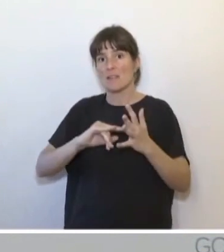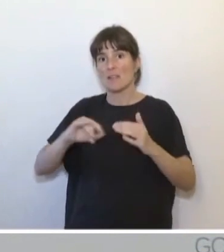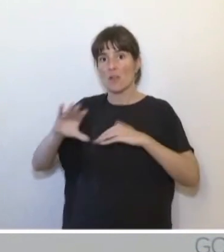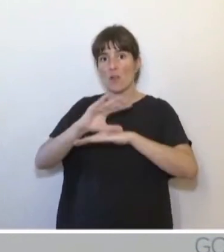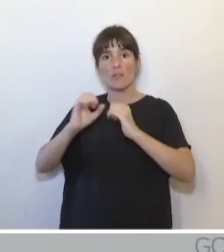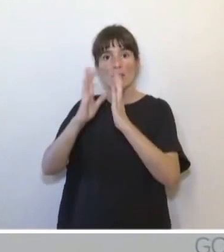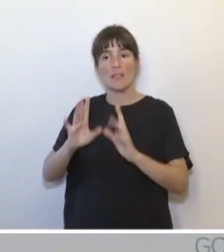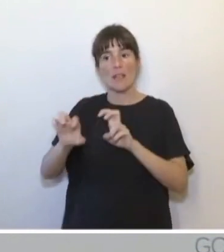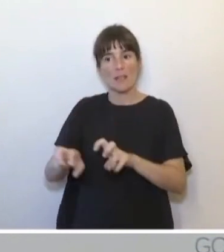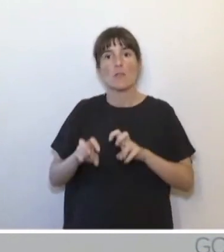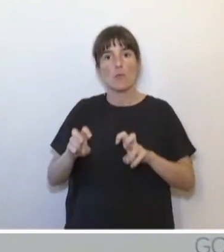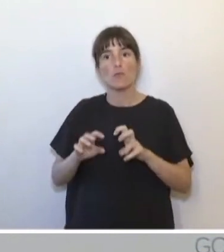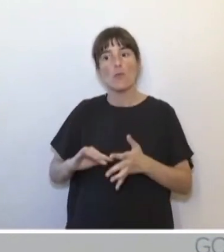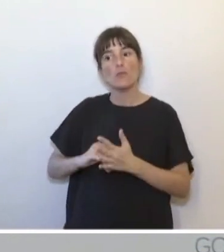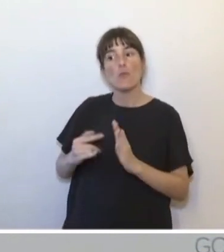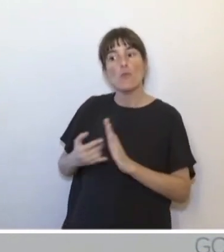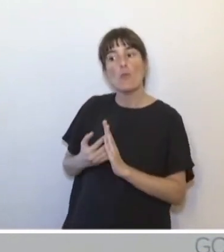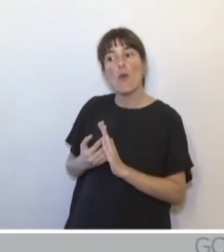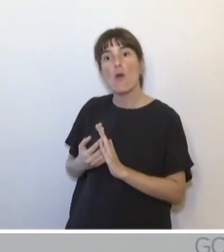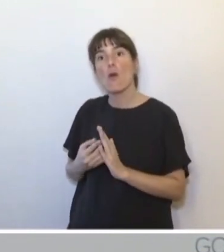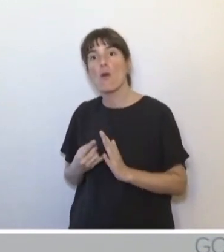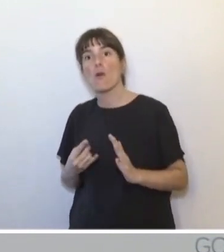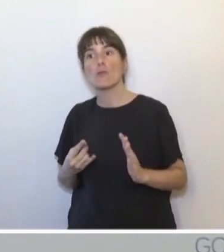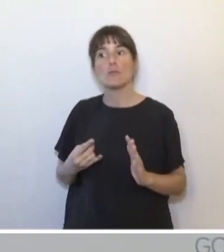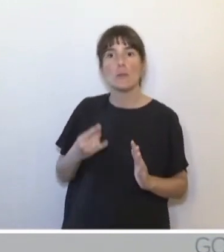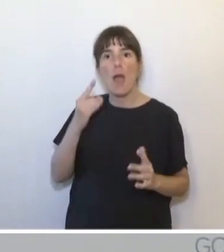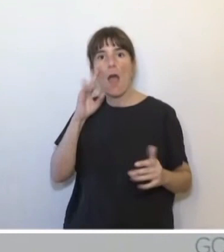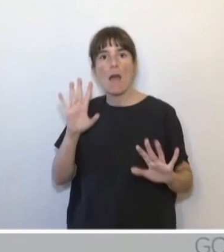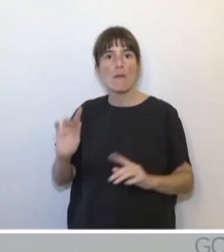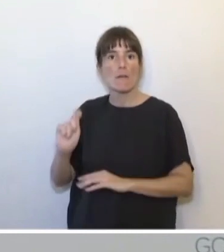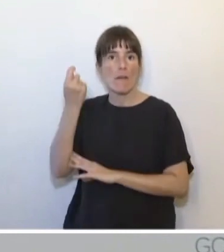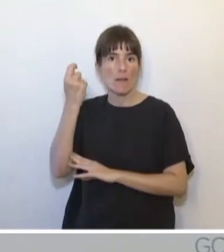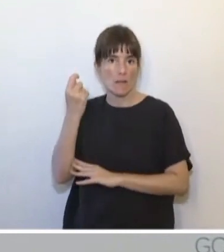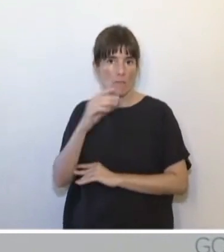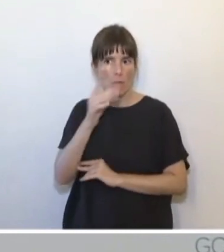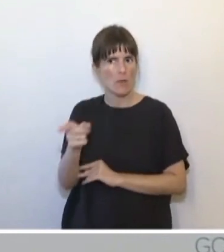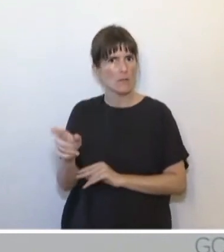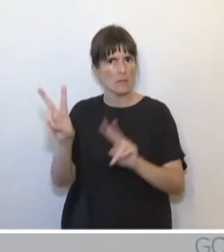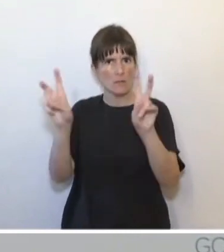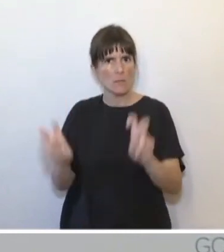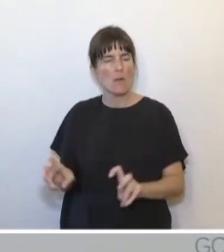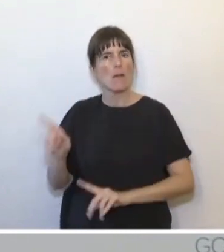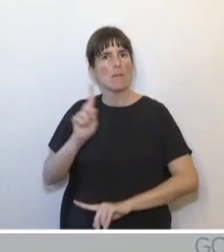Conselleria d'Agricultura, però, reiter, és un tema molt preocupant. S'impacte seria enorme. Gràcies.